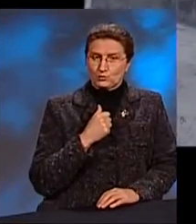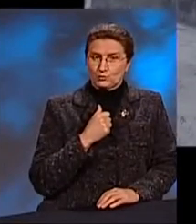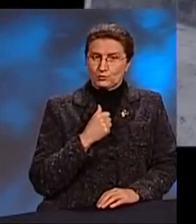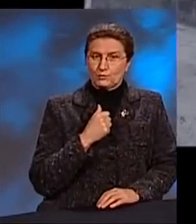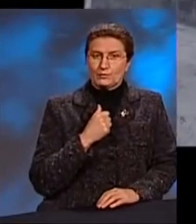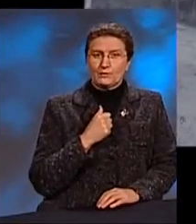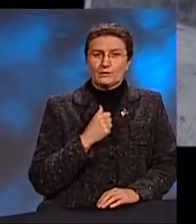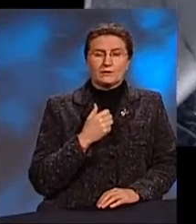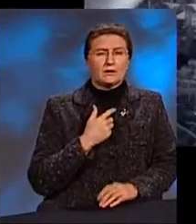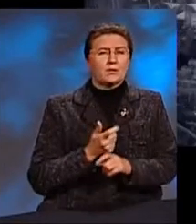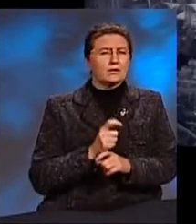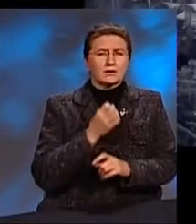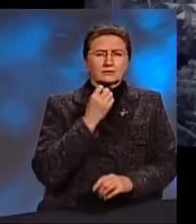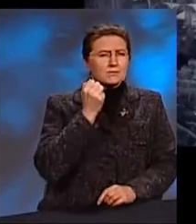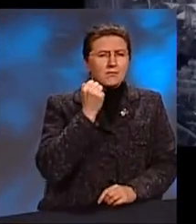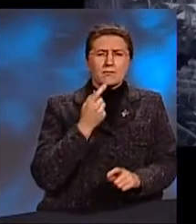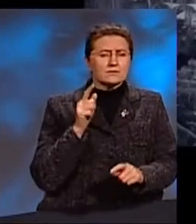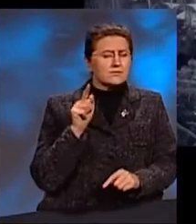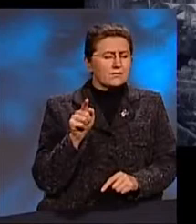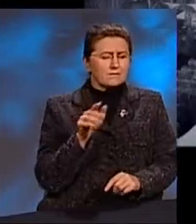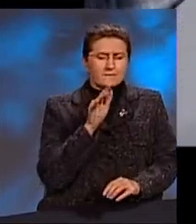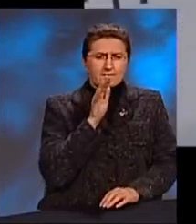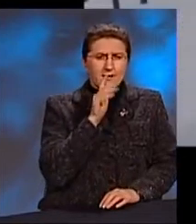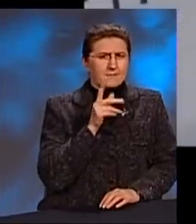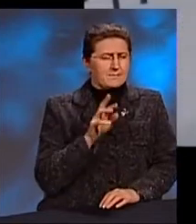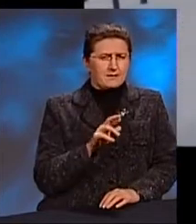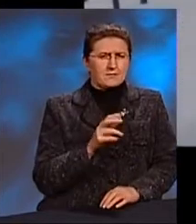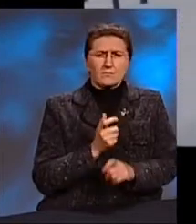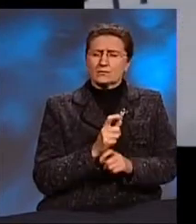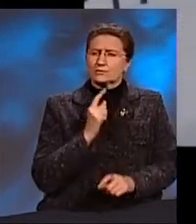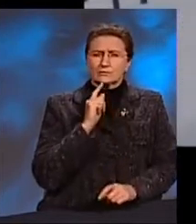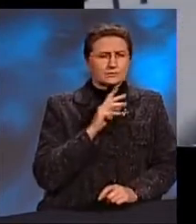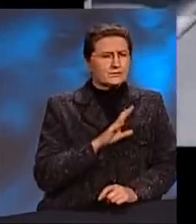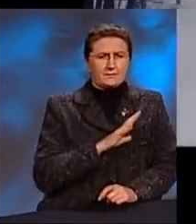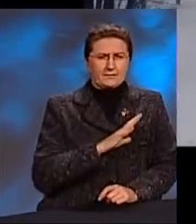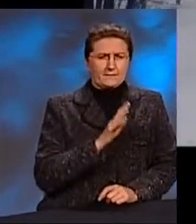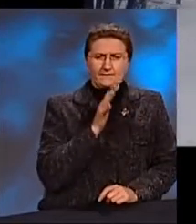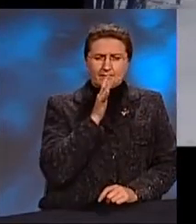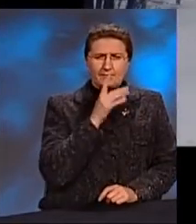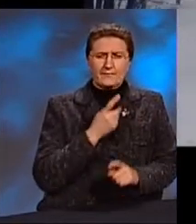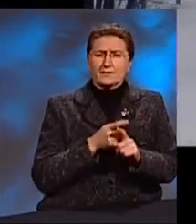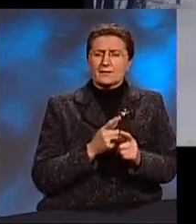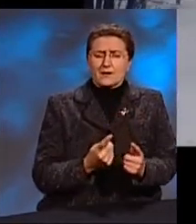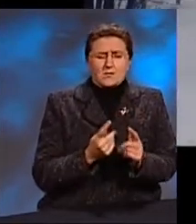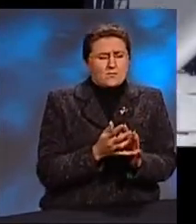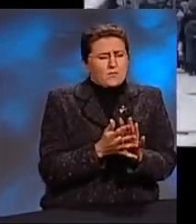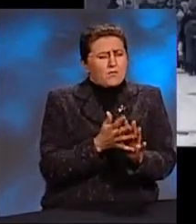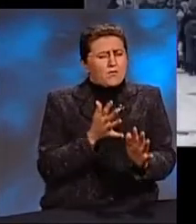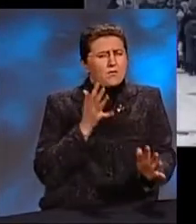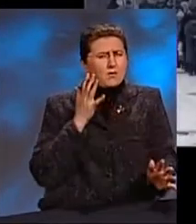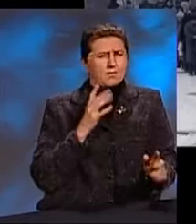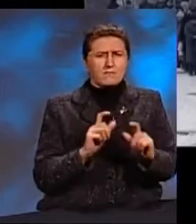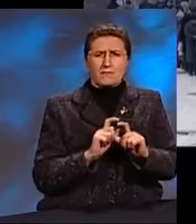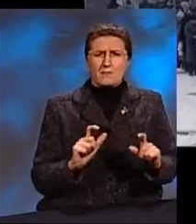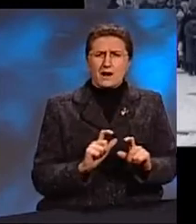Я очень хорошо помню это время, очень трудное время. Эти громадные очереди в